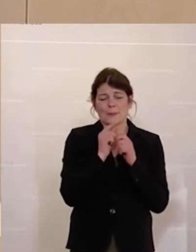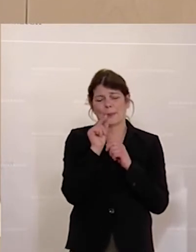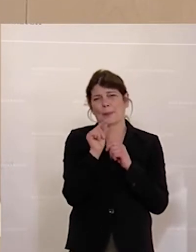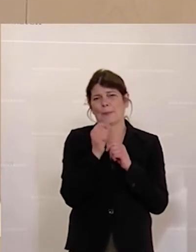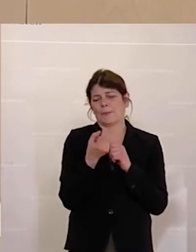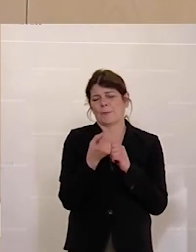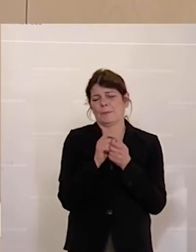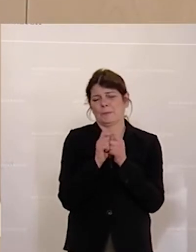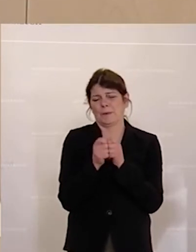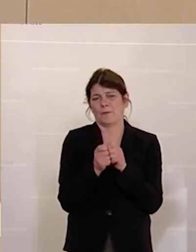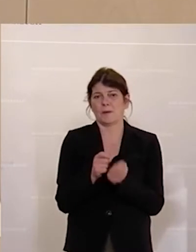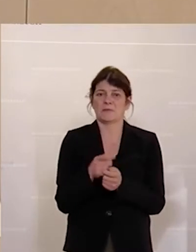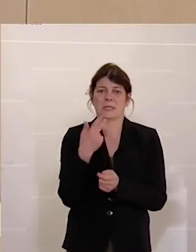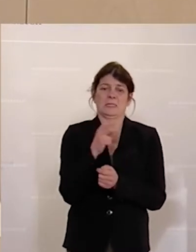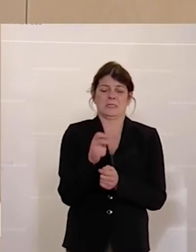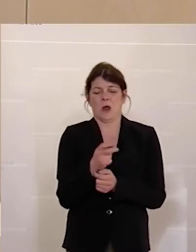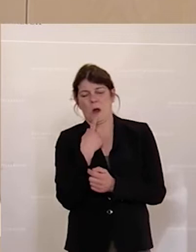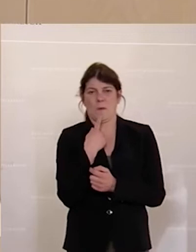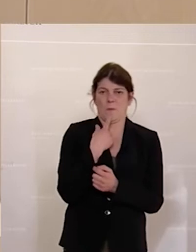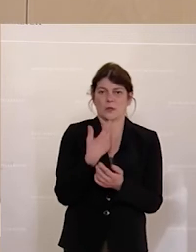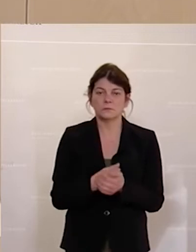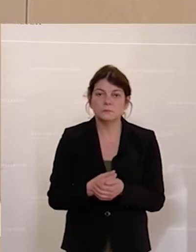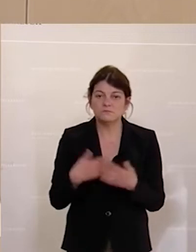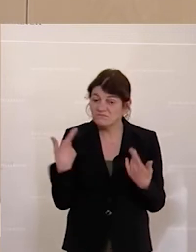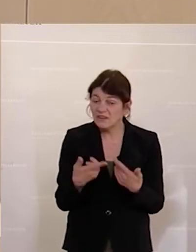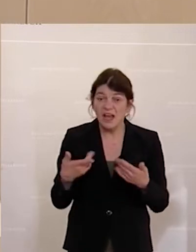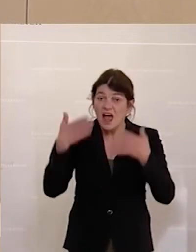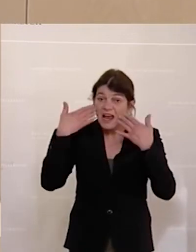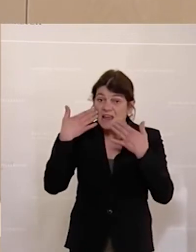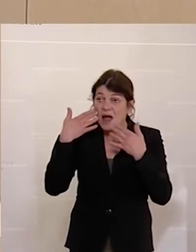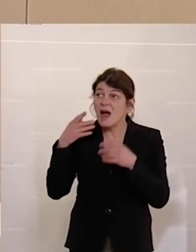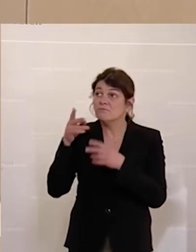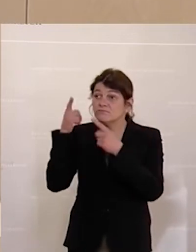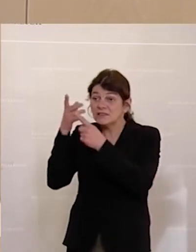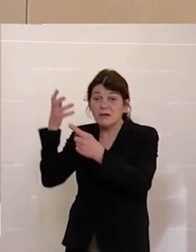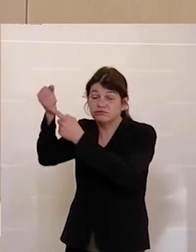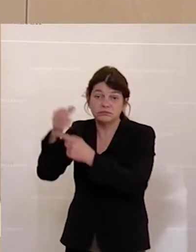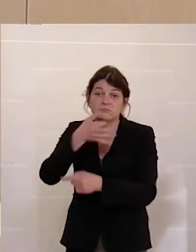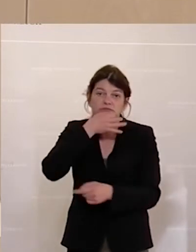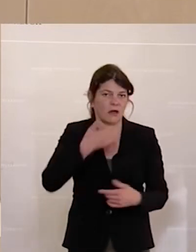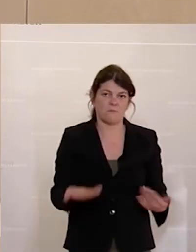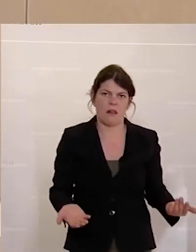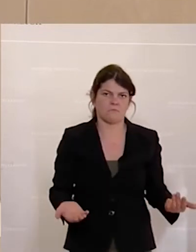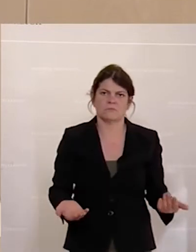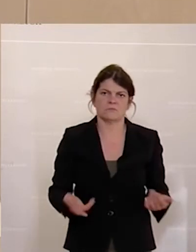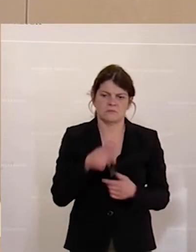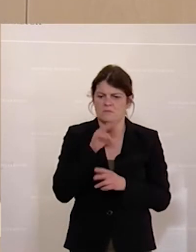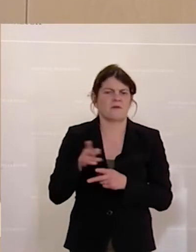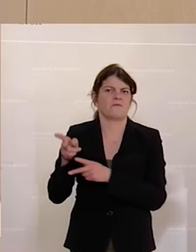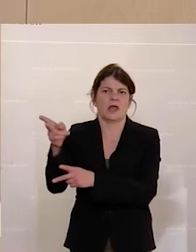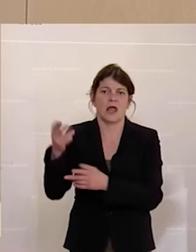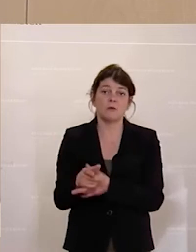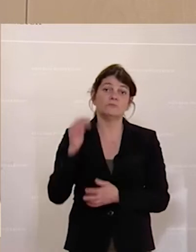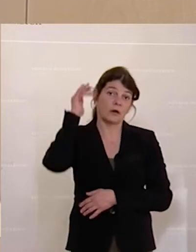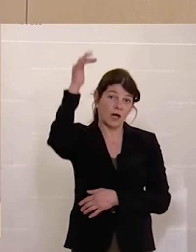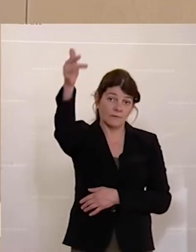diesen 30 Euro, die hier auf den Weg gebracht werden, werden wir den Klimapfad nie erreichen. Die Klimaziele werden nicht erreicht werden. Und ja, irgendwann